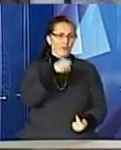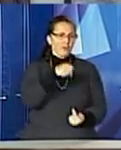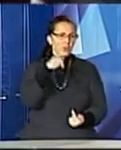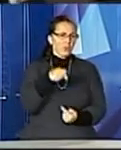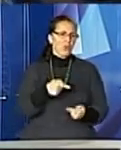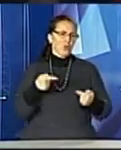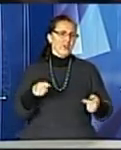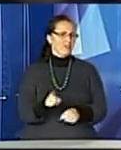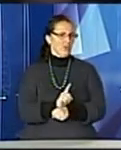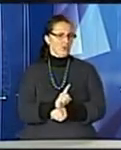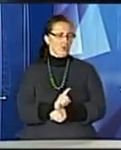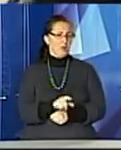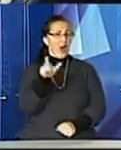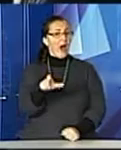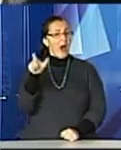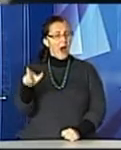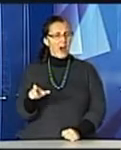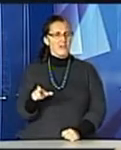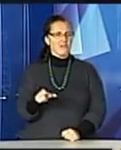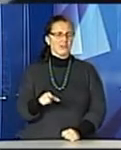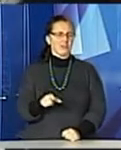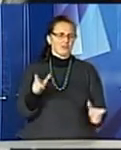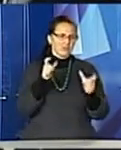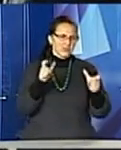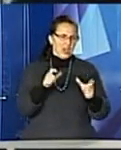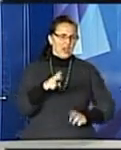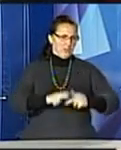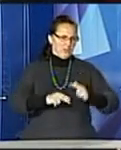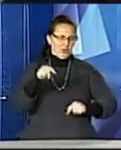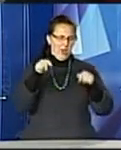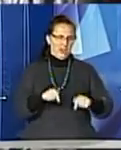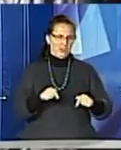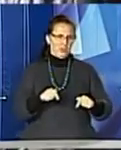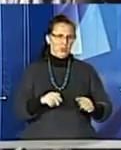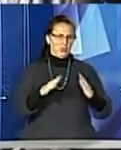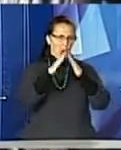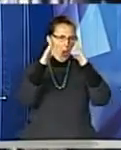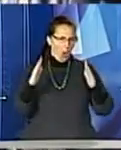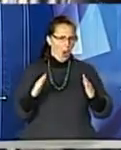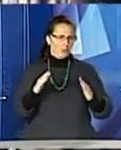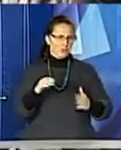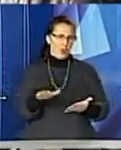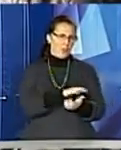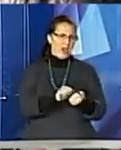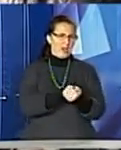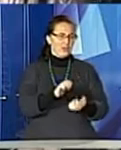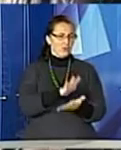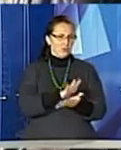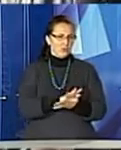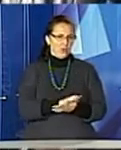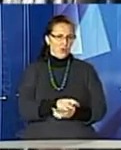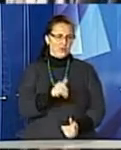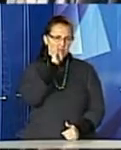параметрах. А місцеві в один голос твердять, збудувати тут будь-який комплекс по переробці відходів не дозволять. За потреби вдаватимуться до